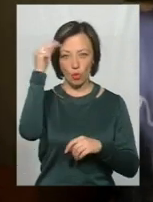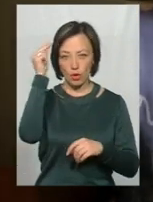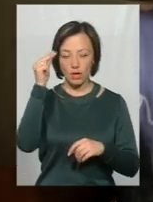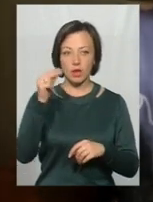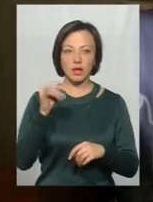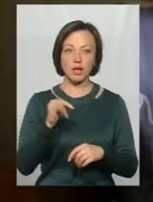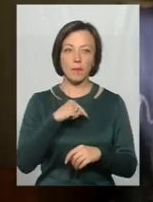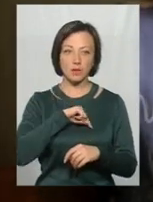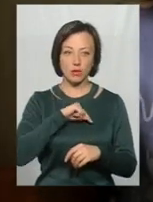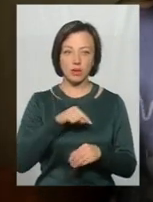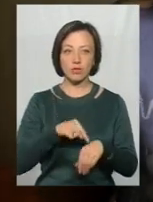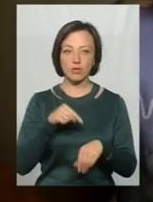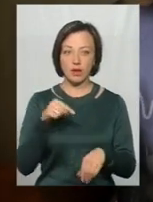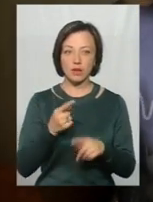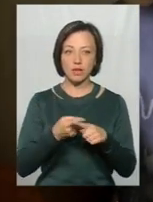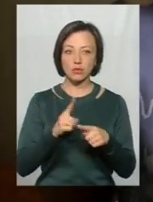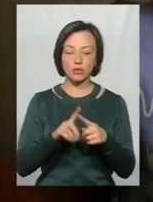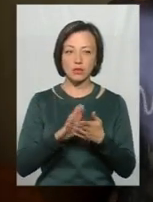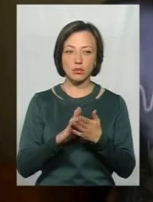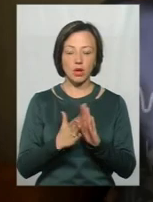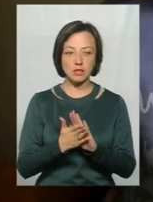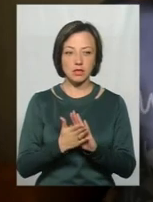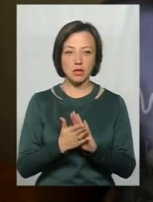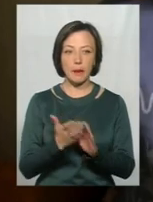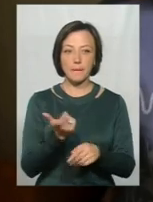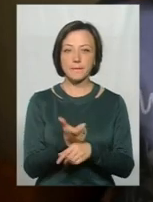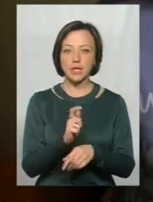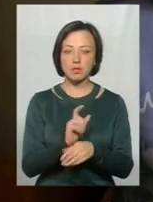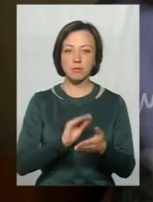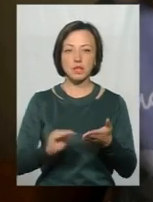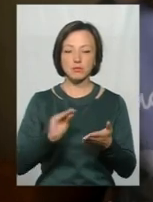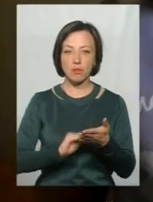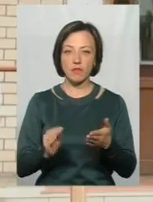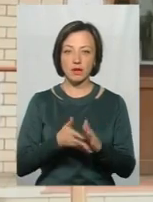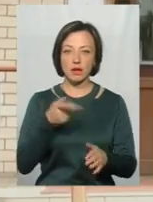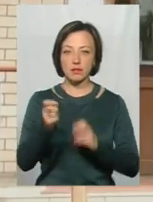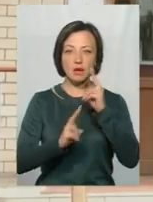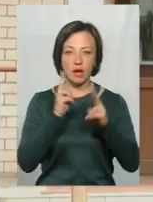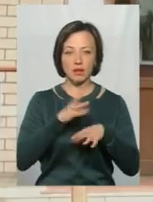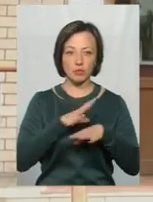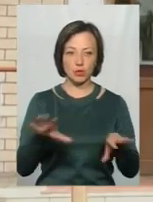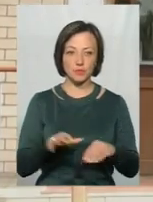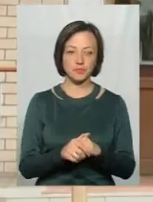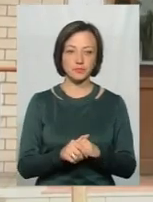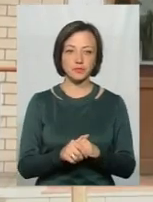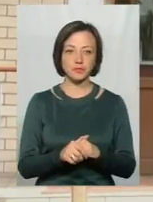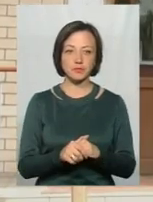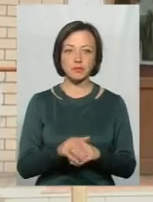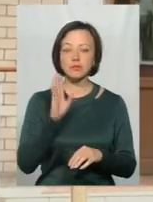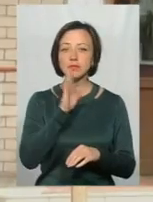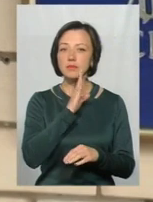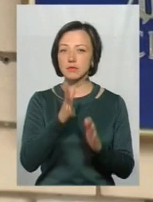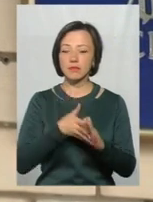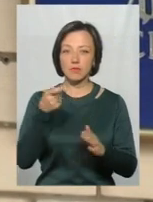практичний психолог, відреагувала на ту ситуацію. Більше письмових скарг не було. Онищук звернулася із заявою у